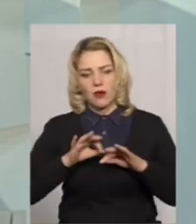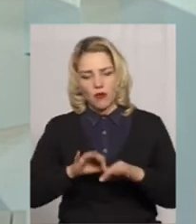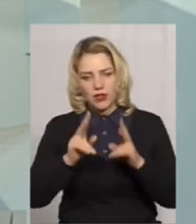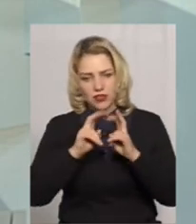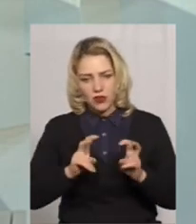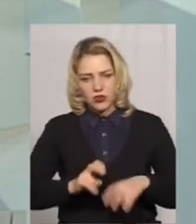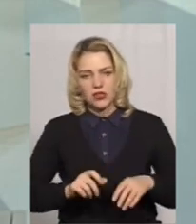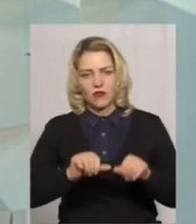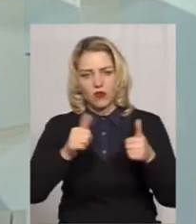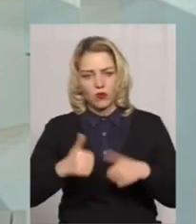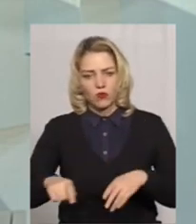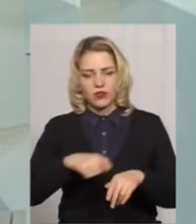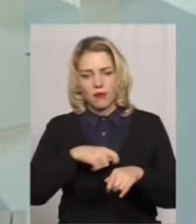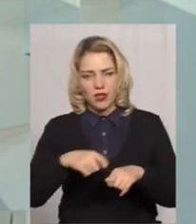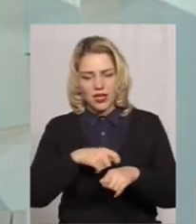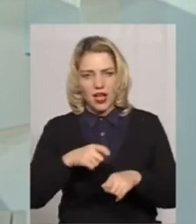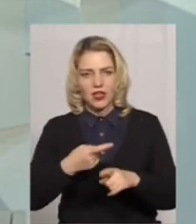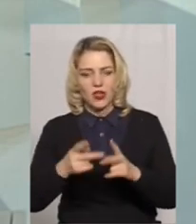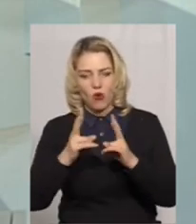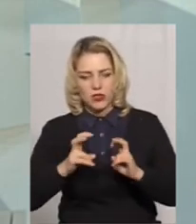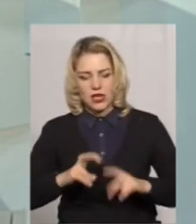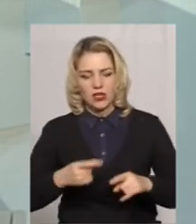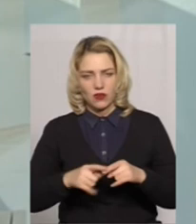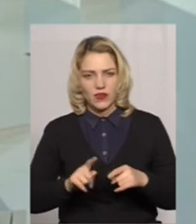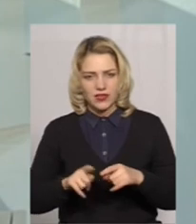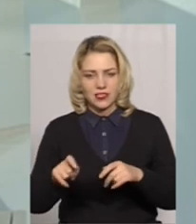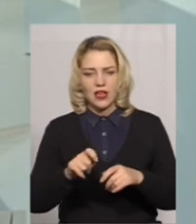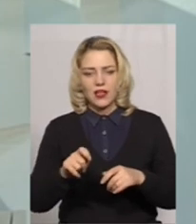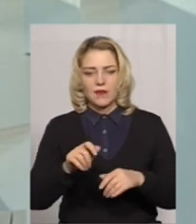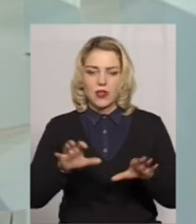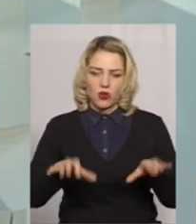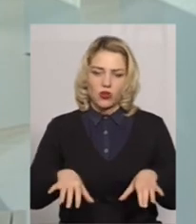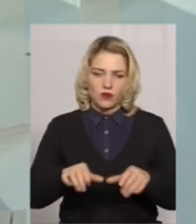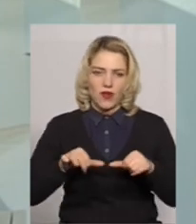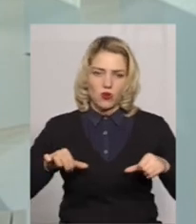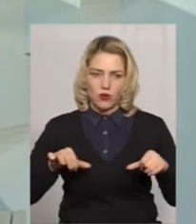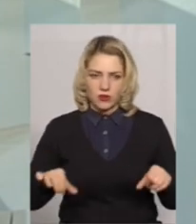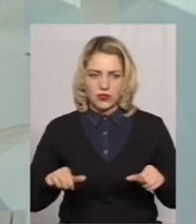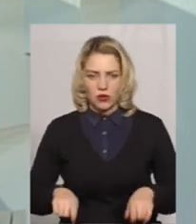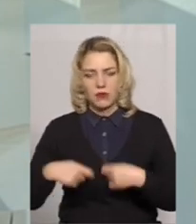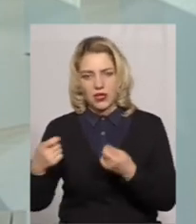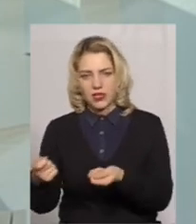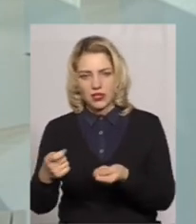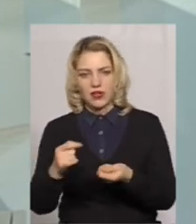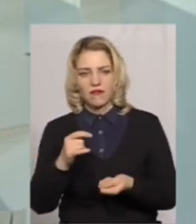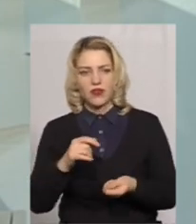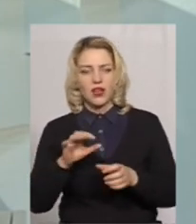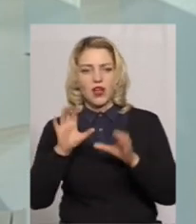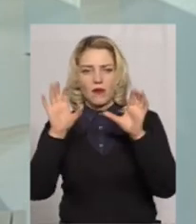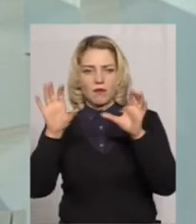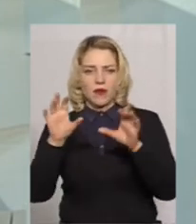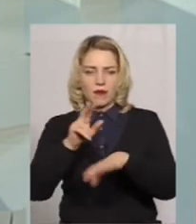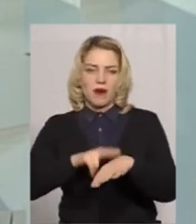розслідування, і ці матеріали управлінням або головою комісією, який проводив розслідування, передаються в правоохоронні органи.